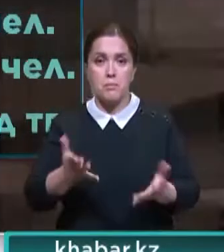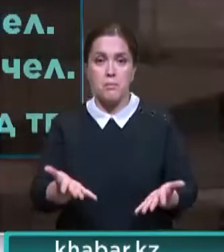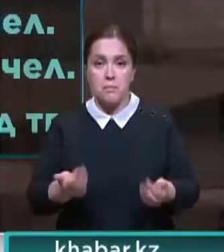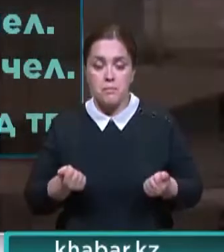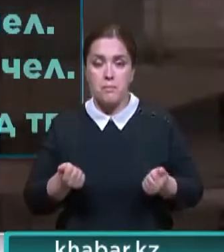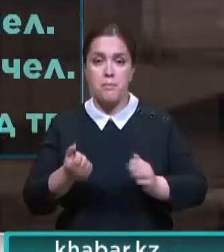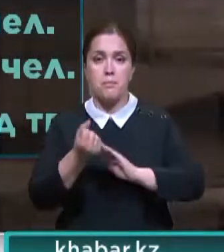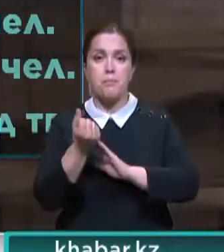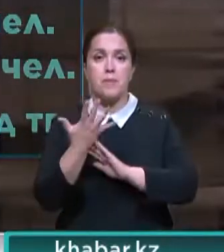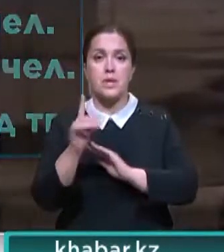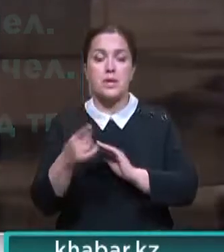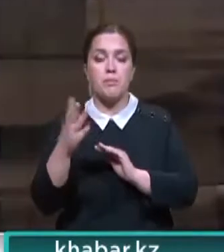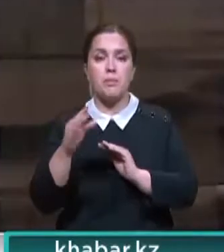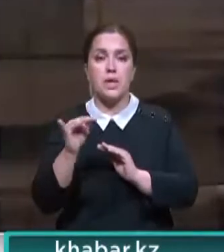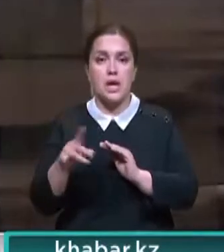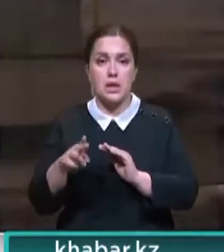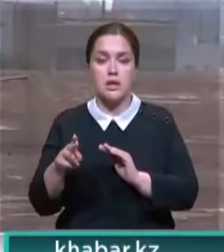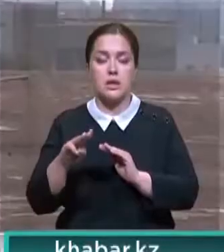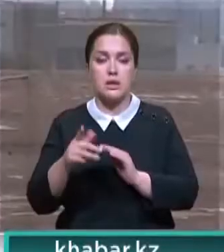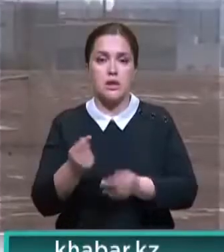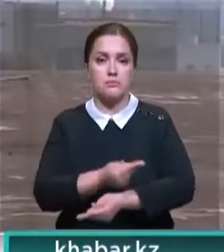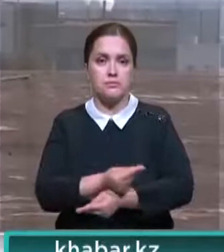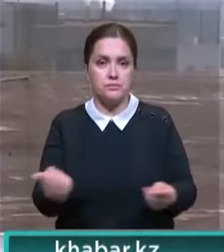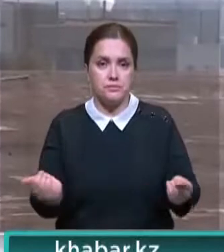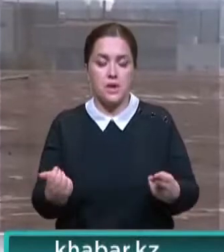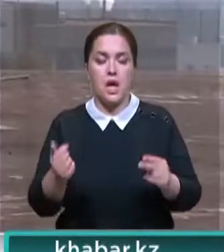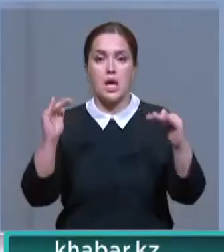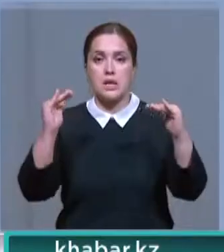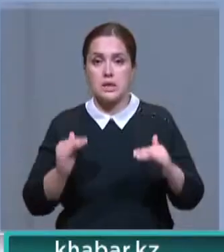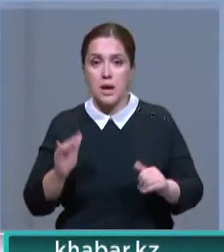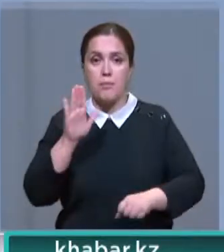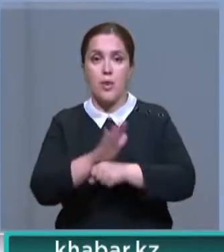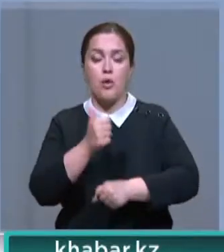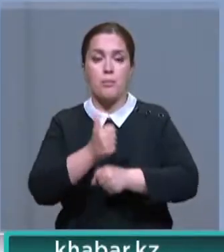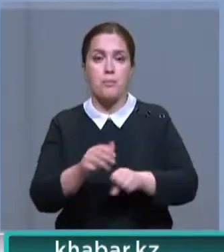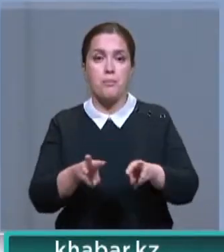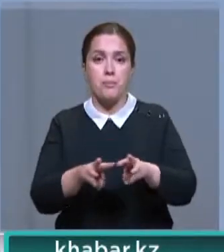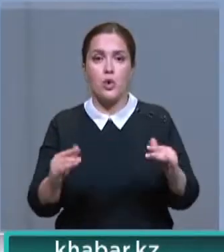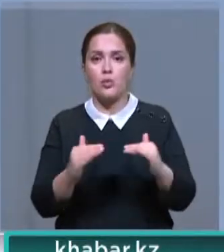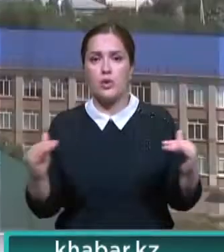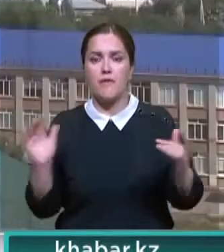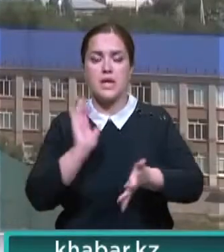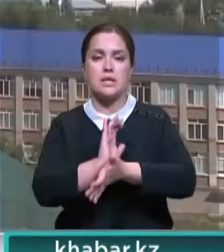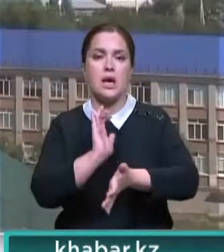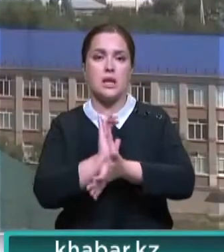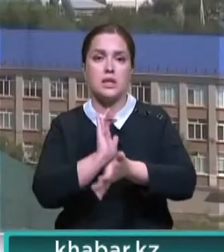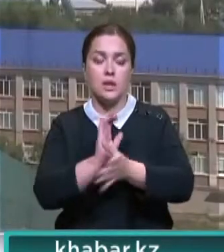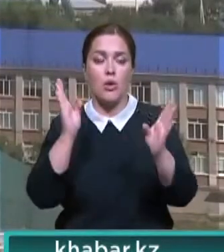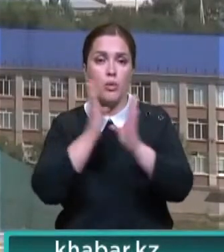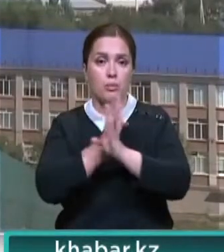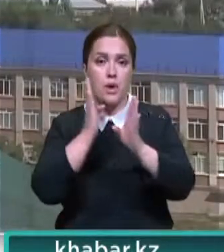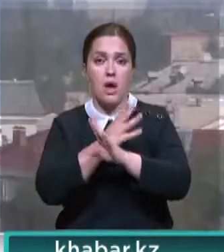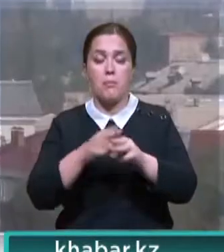15,5 миллиардов тенге. Снизить поручил премьер-министр и уровень загрязнения окружающей среды.